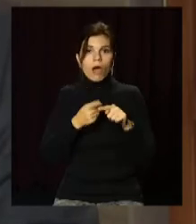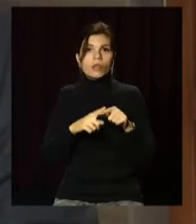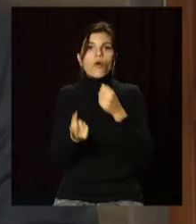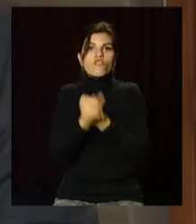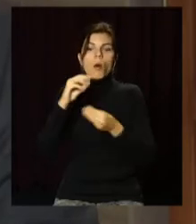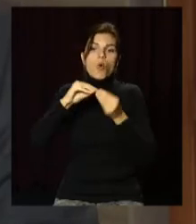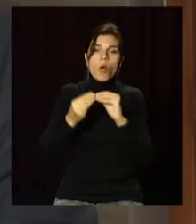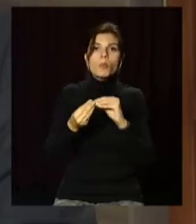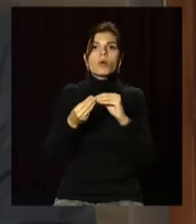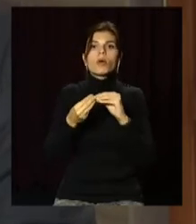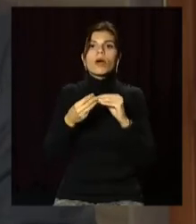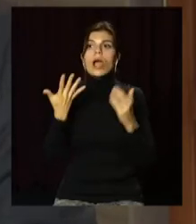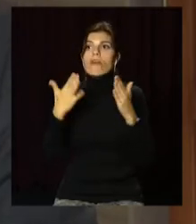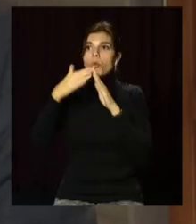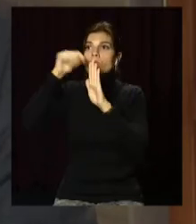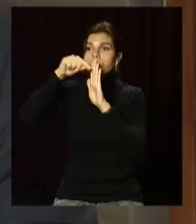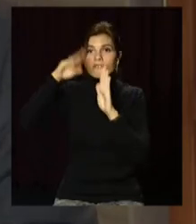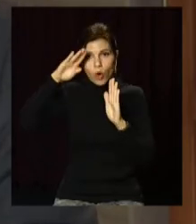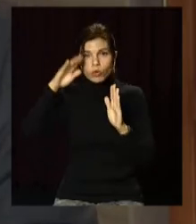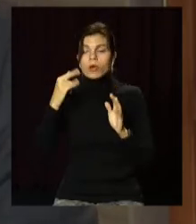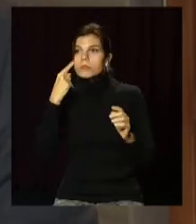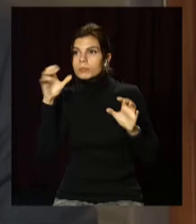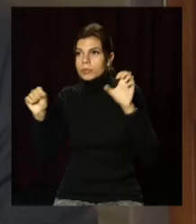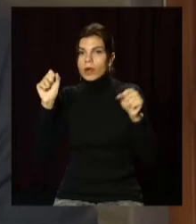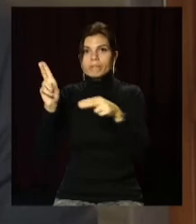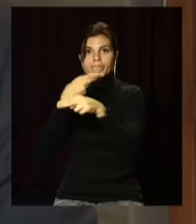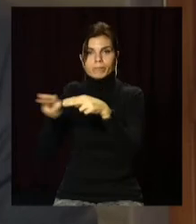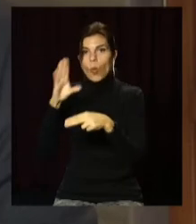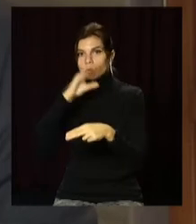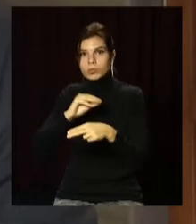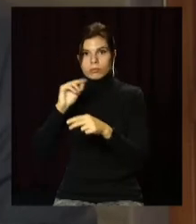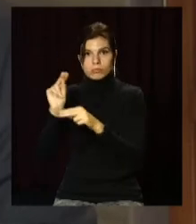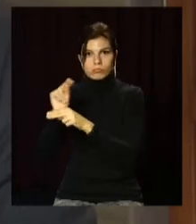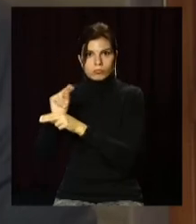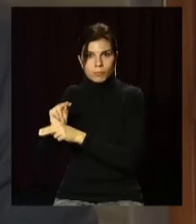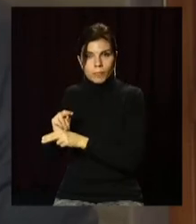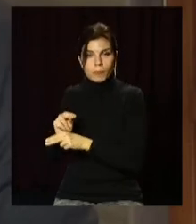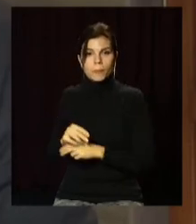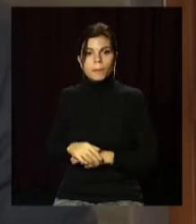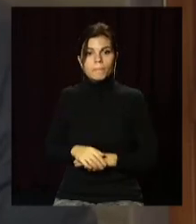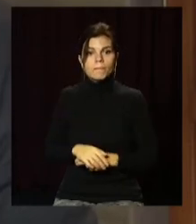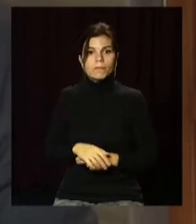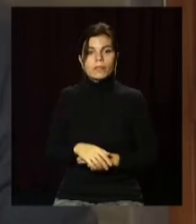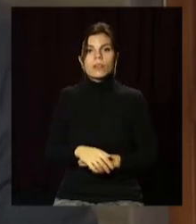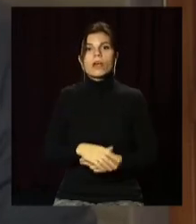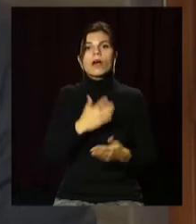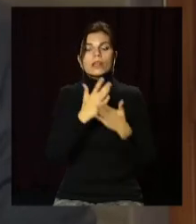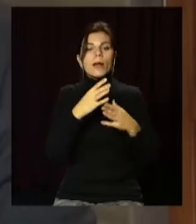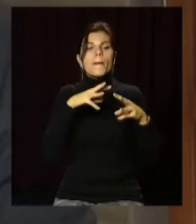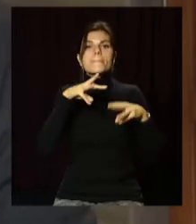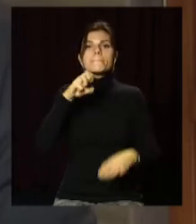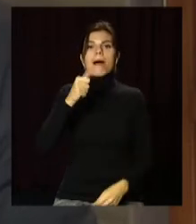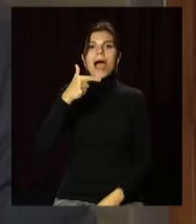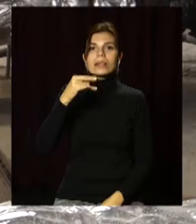які знаходяться в внутрідомових сетях. На магістральній сети вже